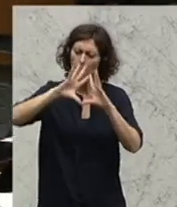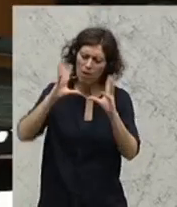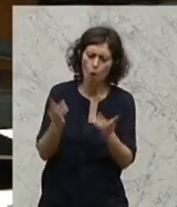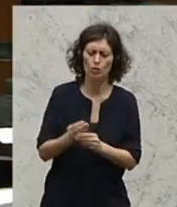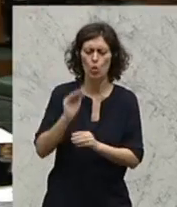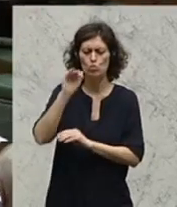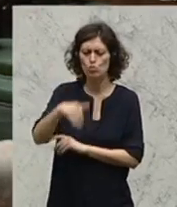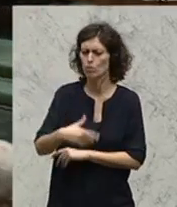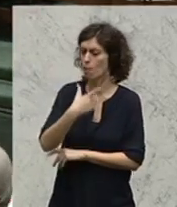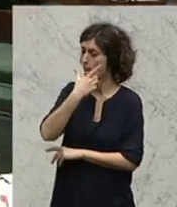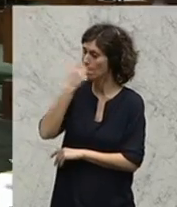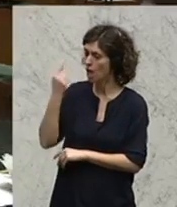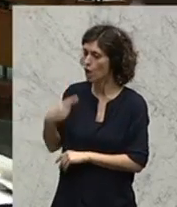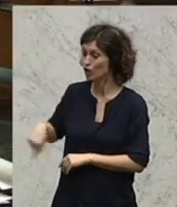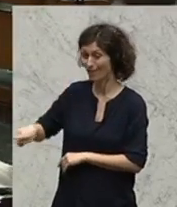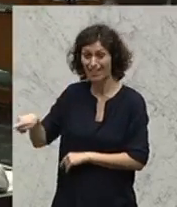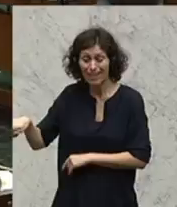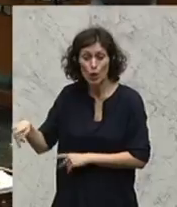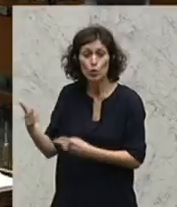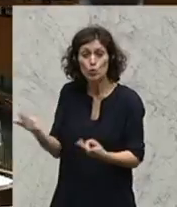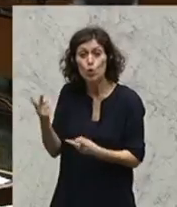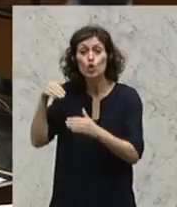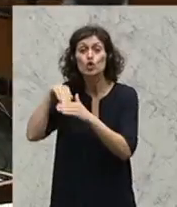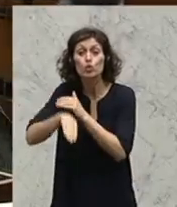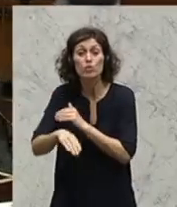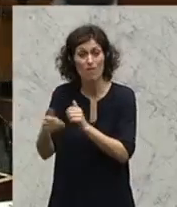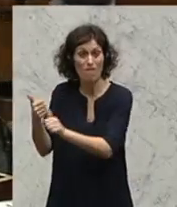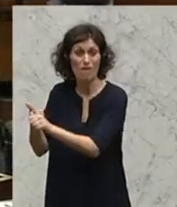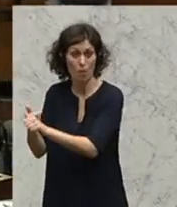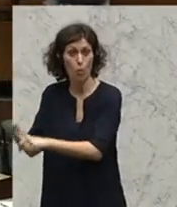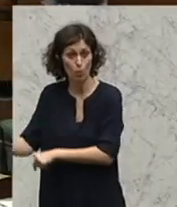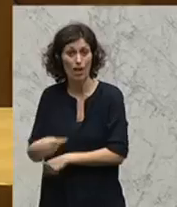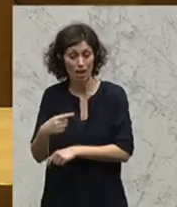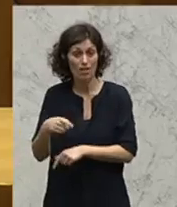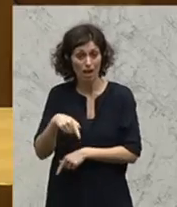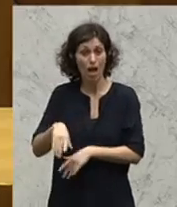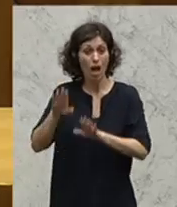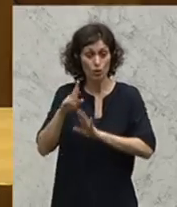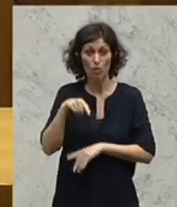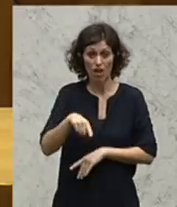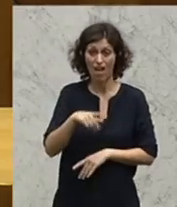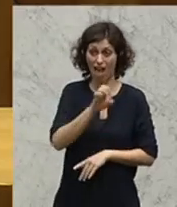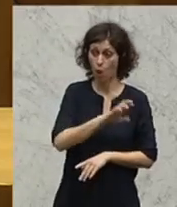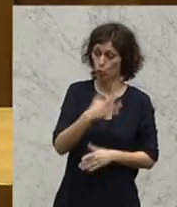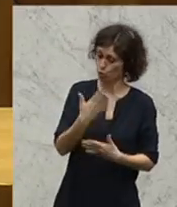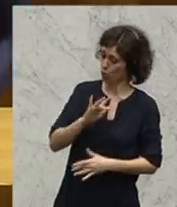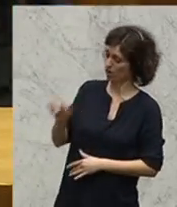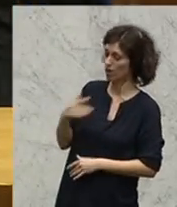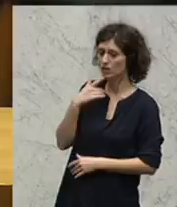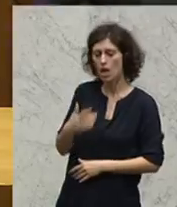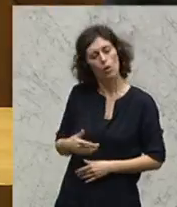Menschen, die um Schutz vor Verfolgung ansuchen, in der EU gesagt wird. Treten Sie zurück, Herr Luger.